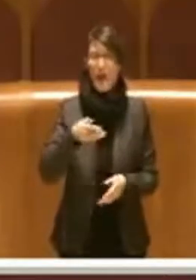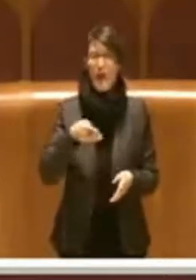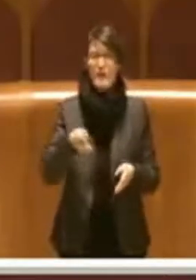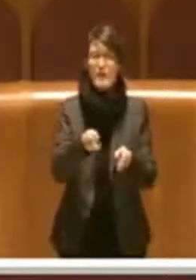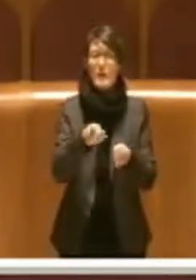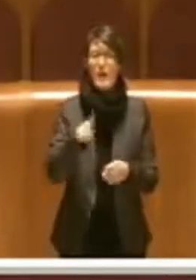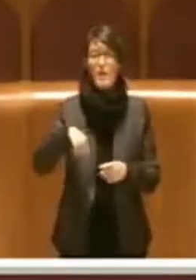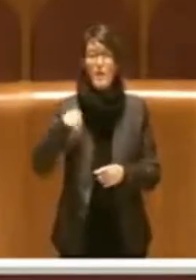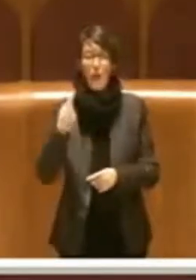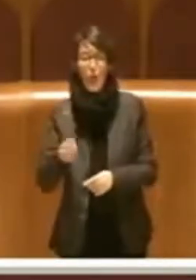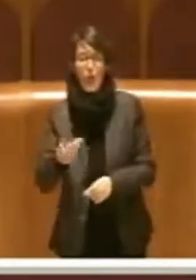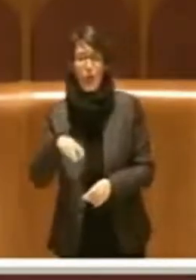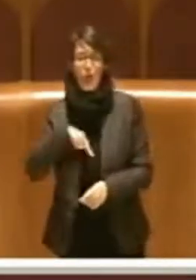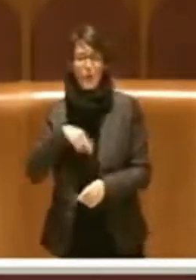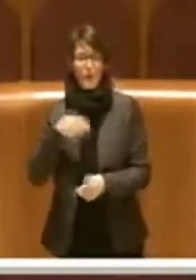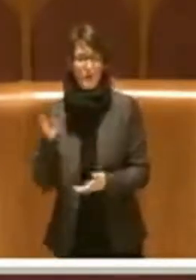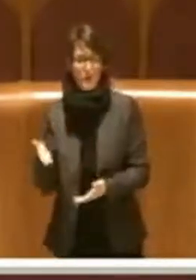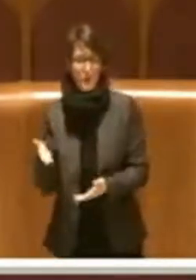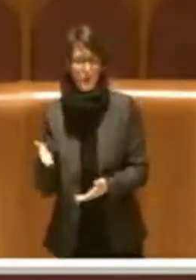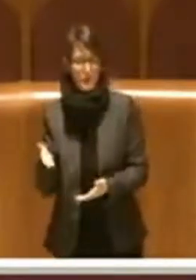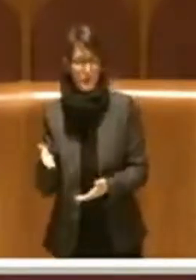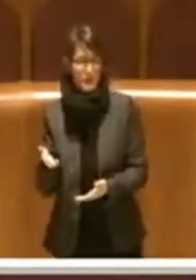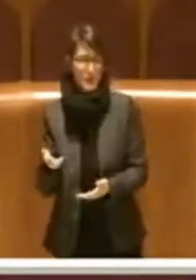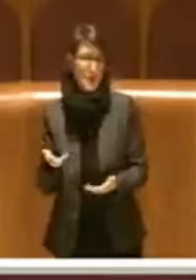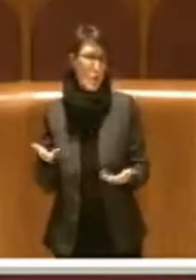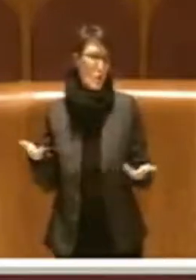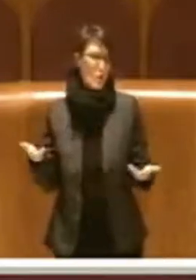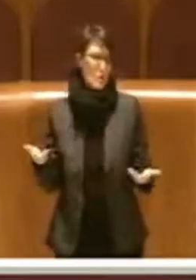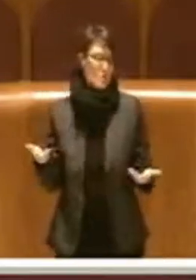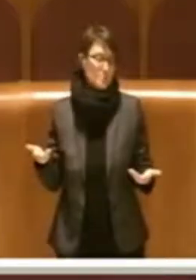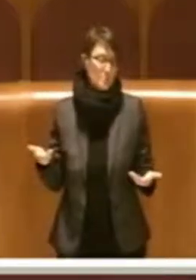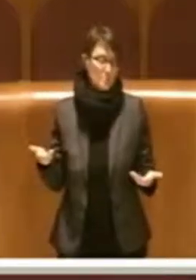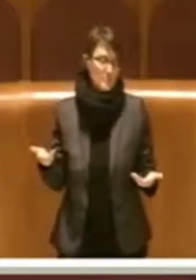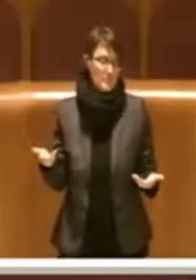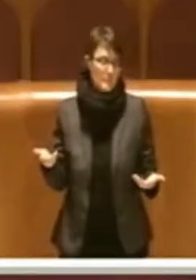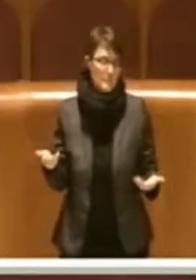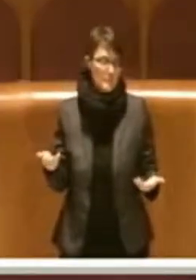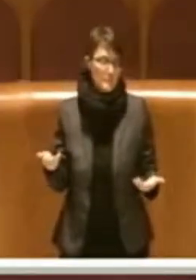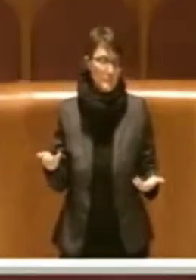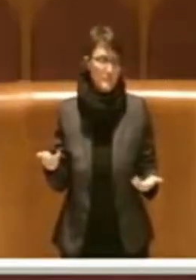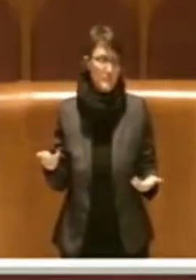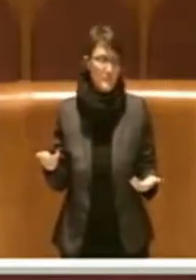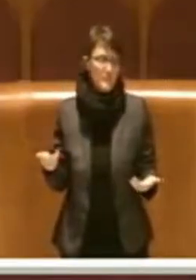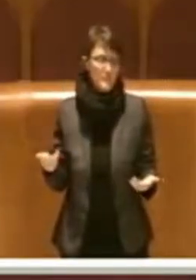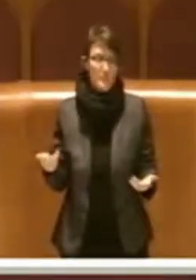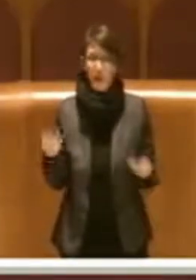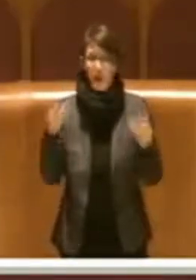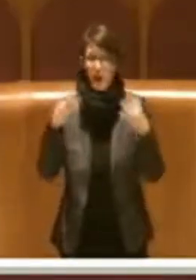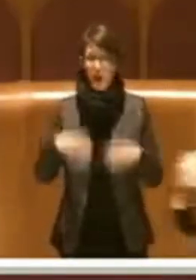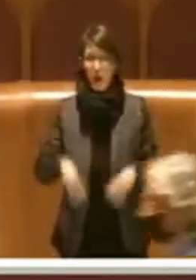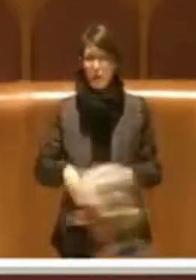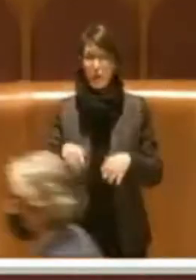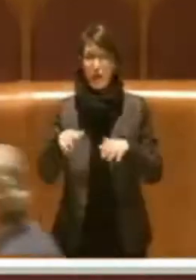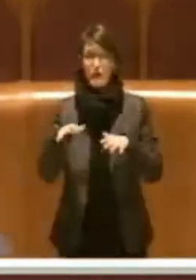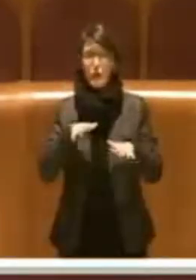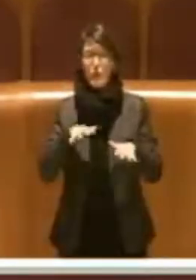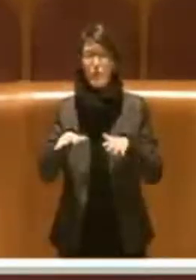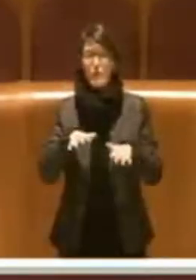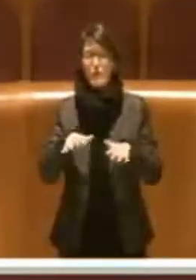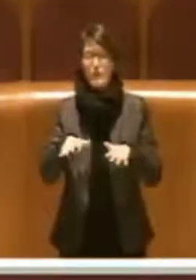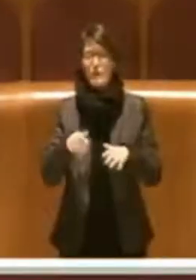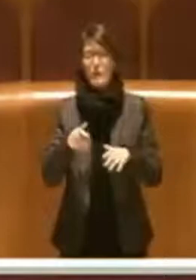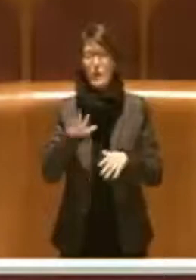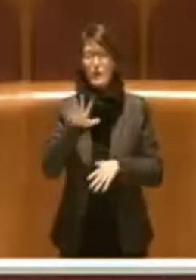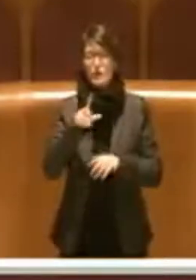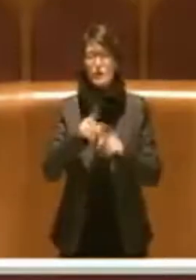lavori privati. Quindi a seguito di questo consegno il voto favorevole del Movimento 5 Stelle e